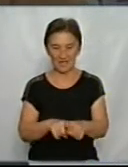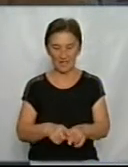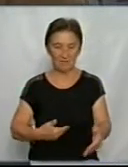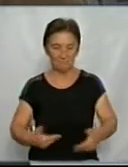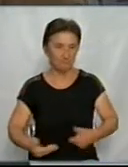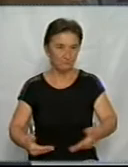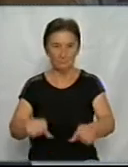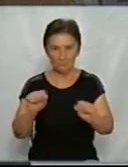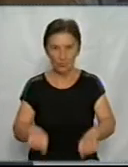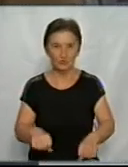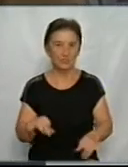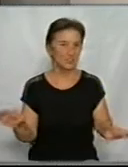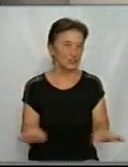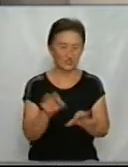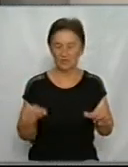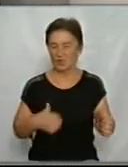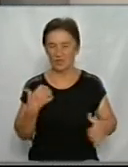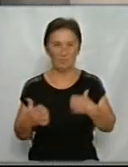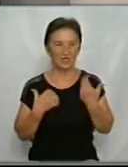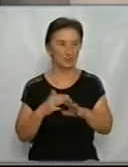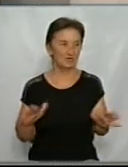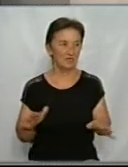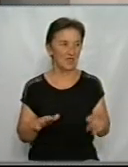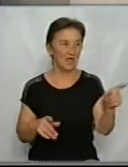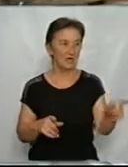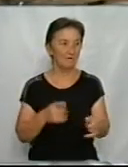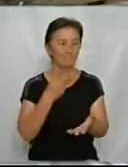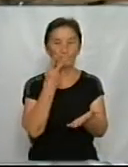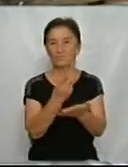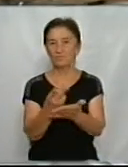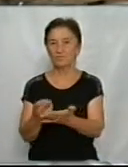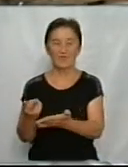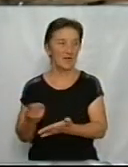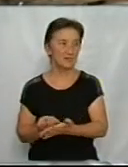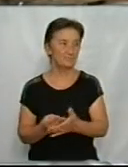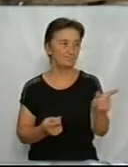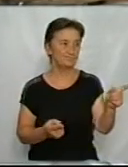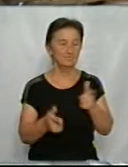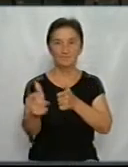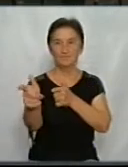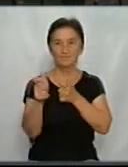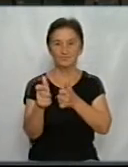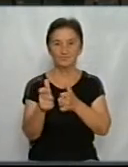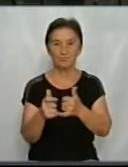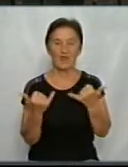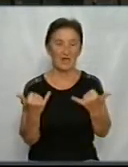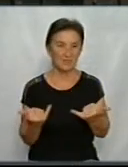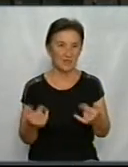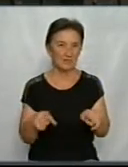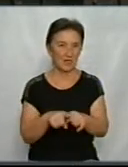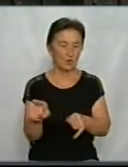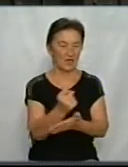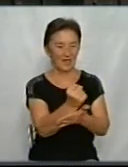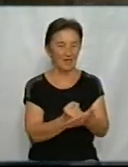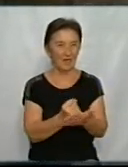бігати і ні за що не переживати. Показує зброю, яку ворог застосовував проти українських бійців на Донбасі. Нині ці трофеї –